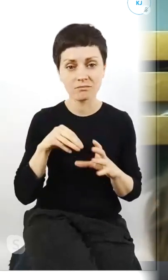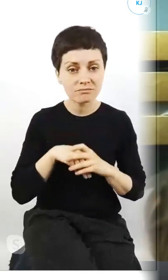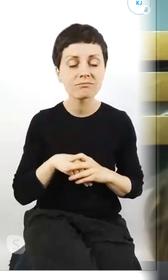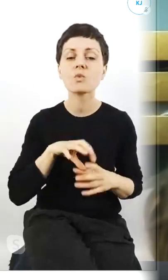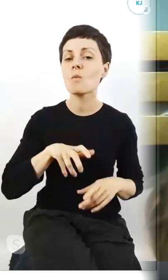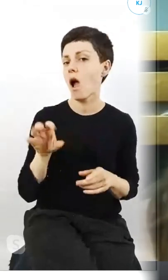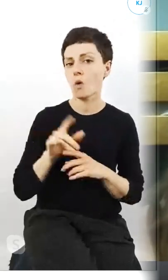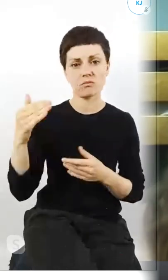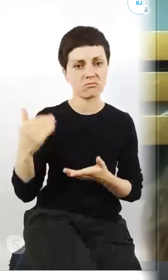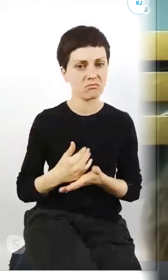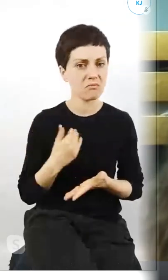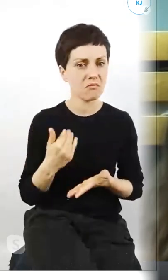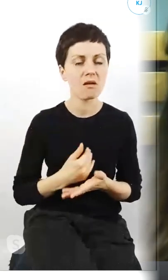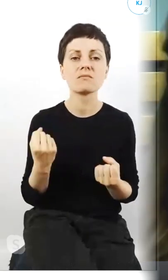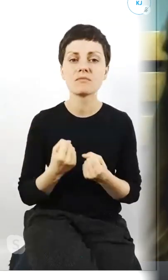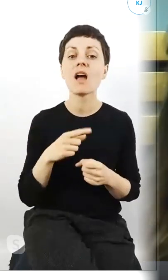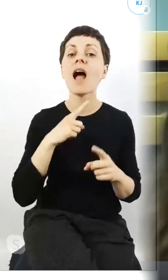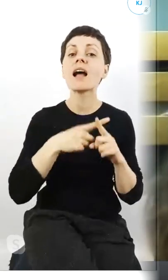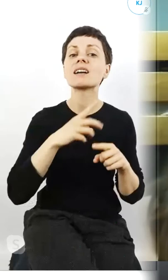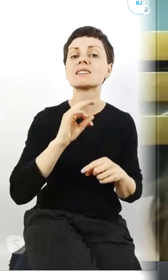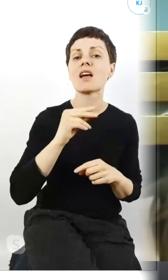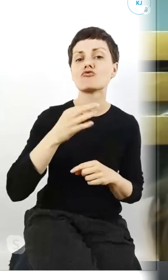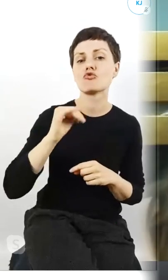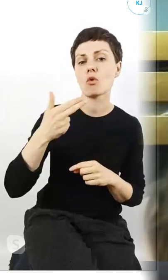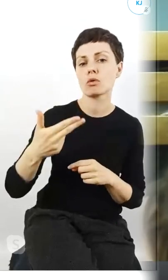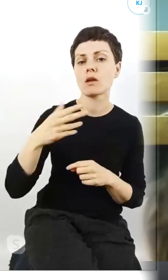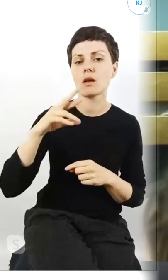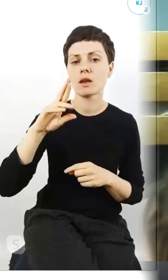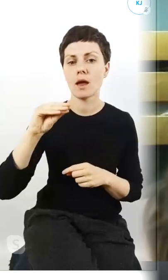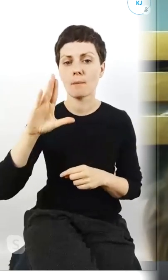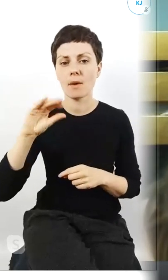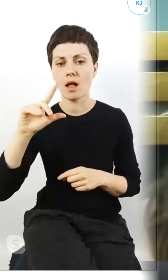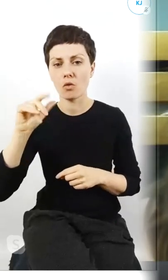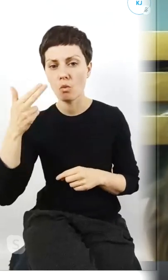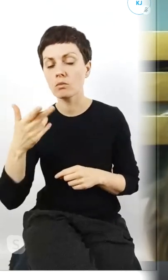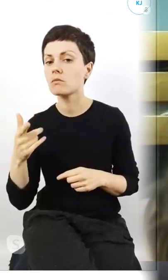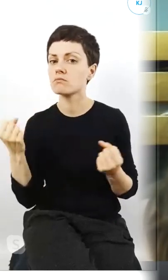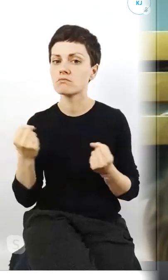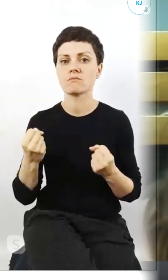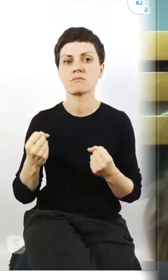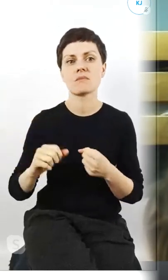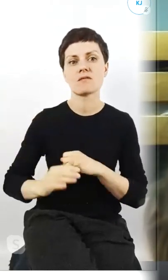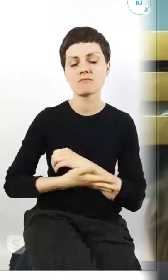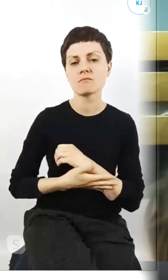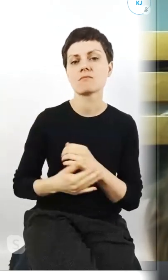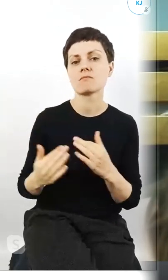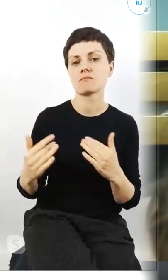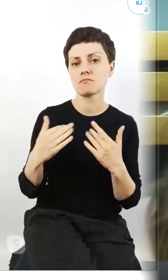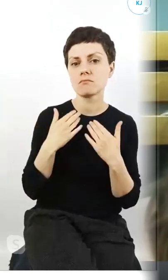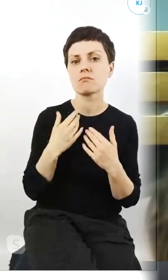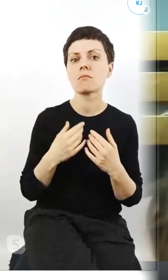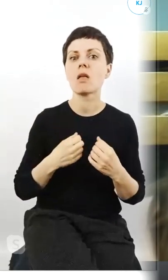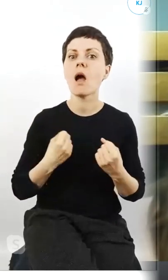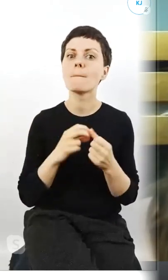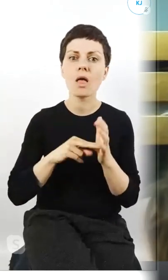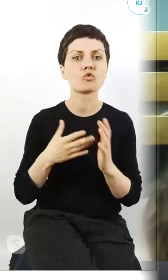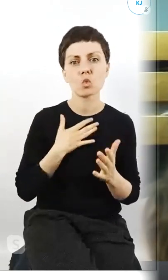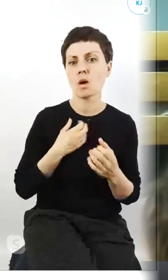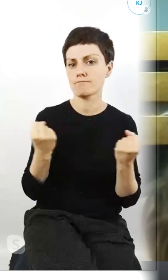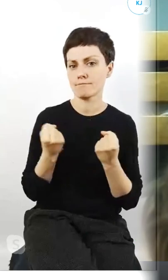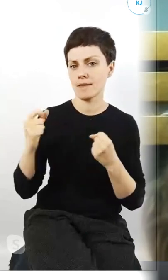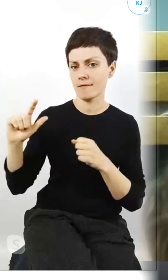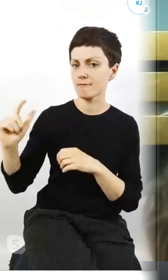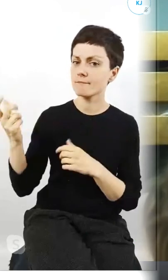bardzo dużym extension rebellion służą bardzo dużym doświadczeniem w planowaniu akcji i czujemy od nich bardzo duże wsparcie